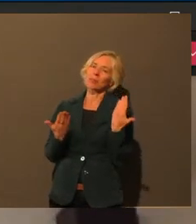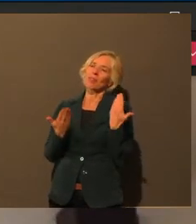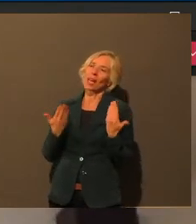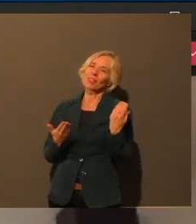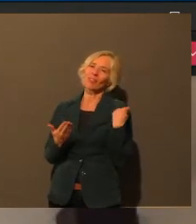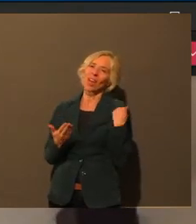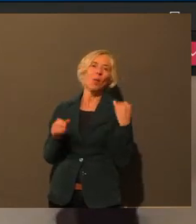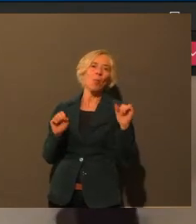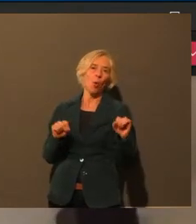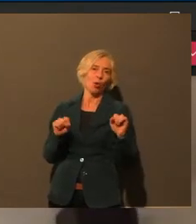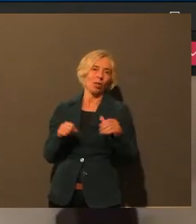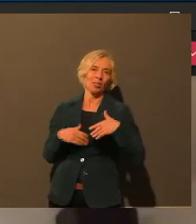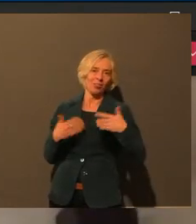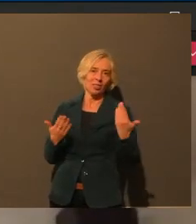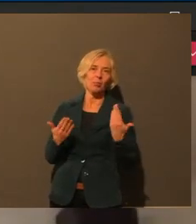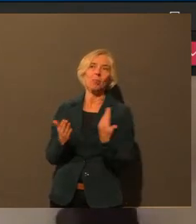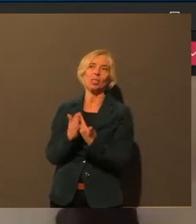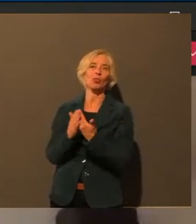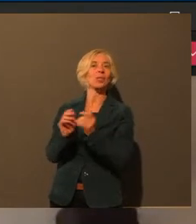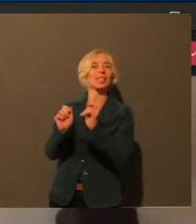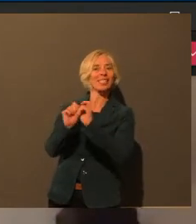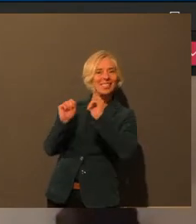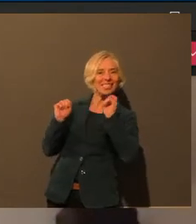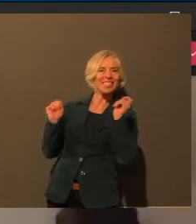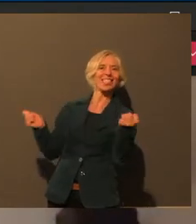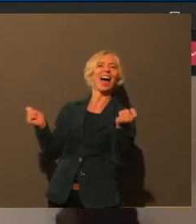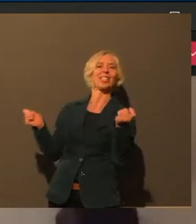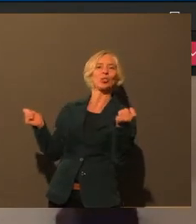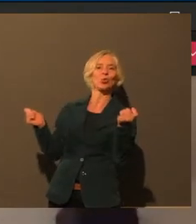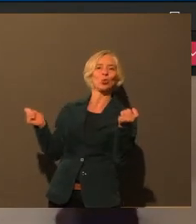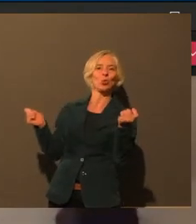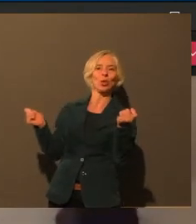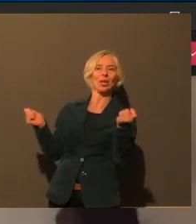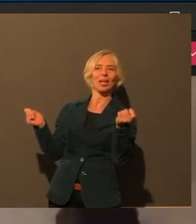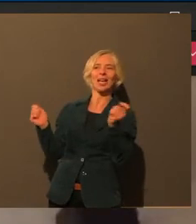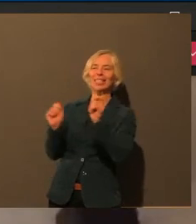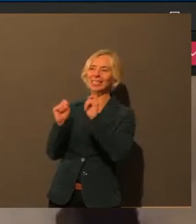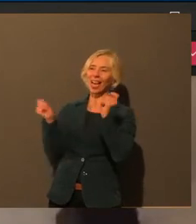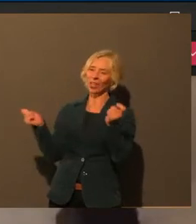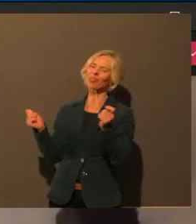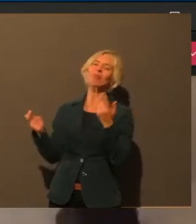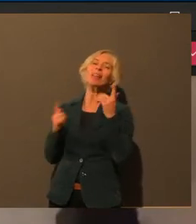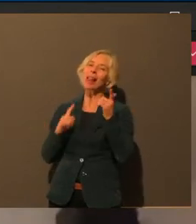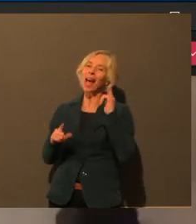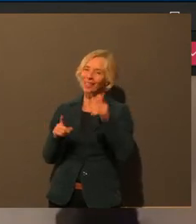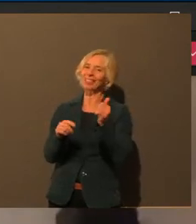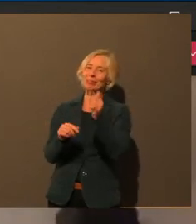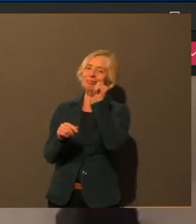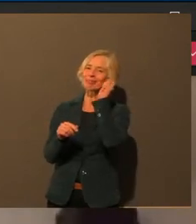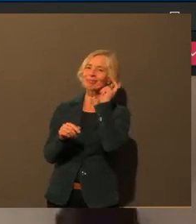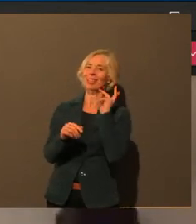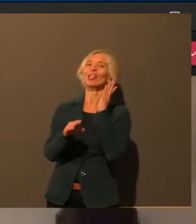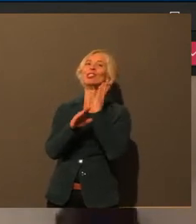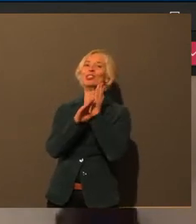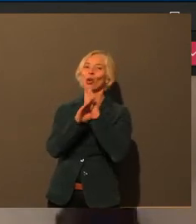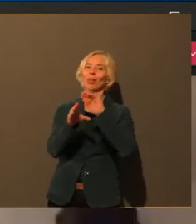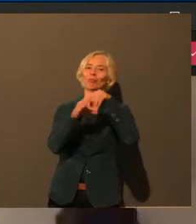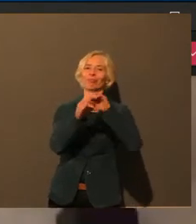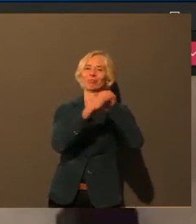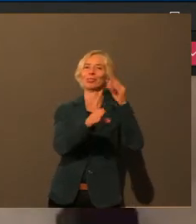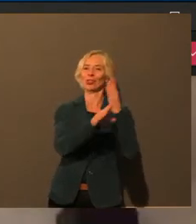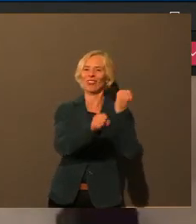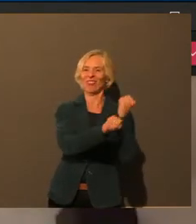Zeitungen oder auch, jetzt ist leider die Postwurfsendung schon irgendwie verteilt, schon gedruckt, dass man da auch hingeht und sagt, so,